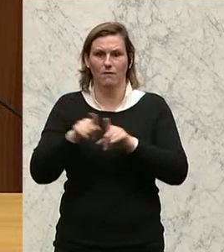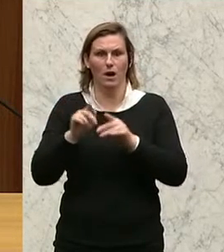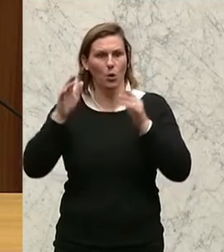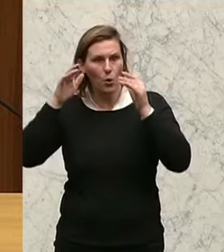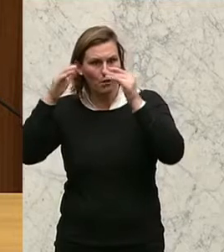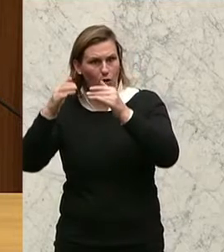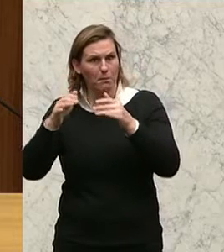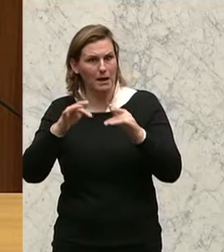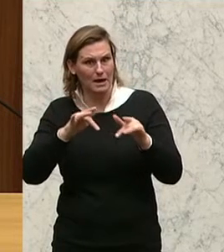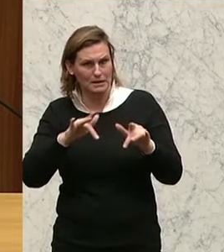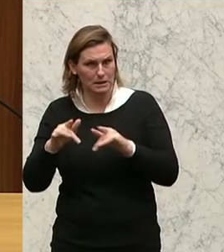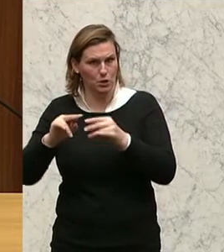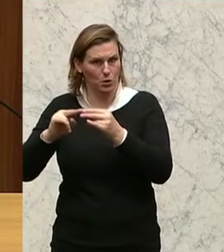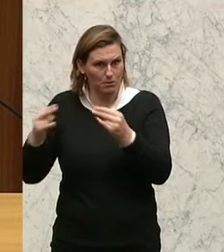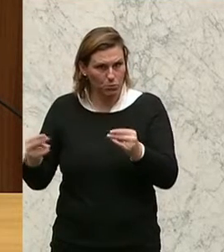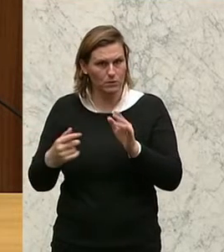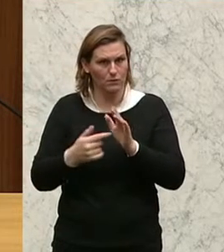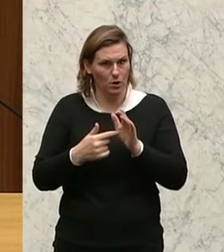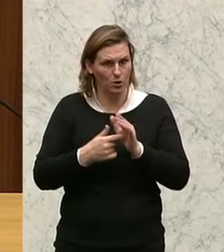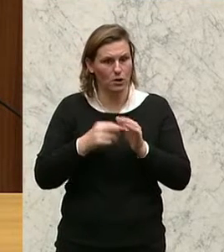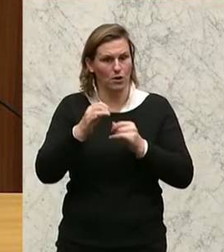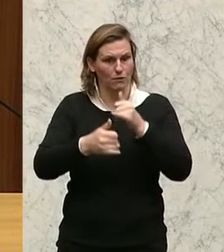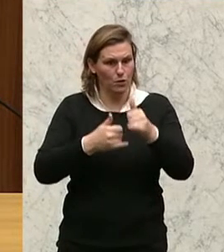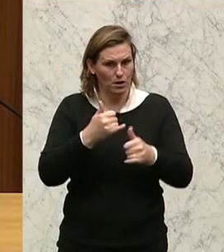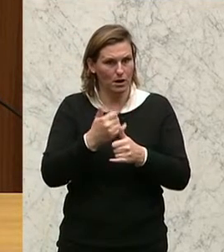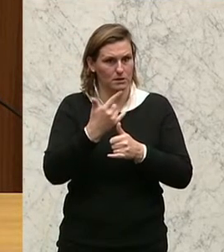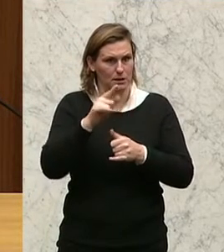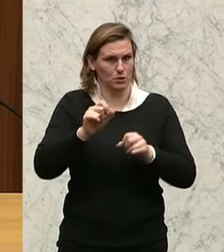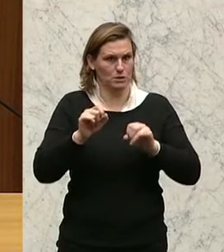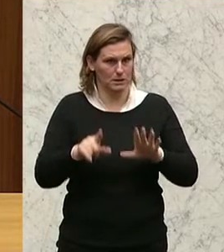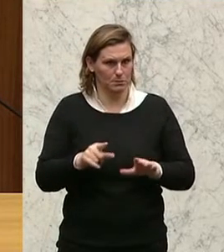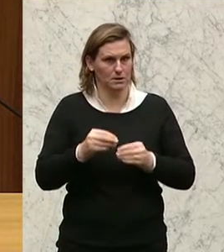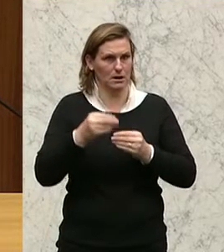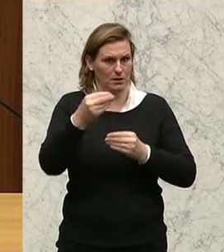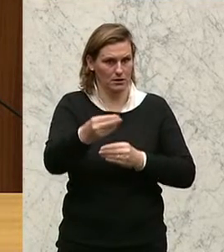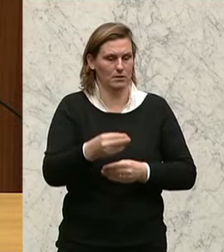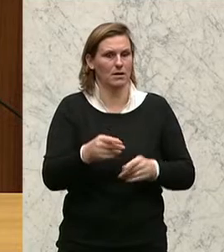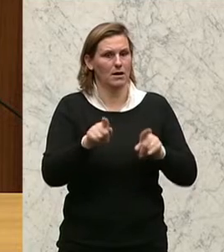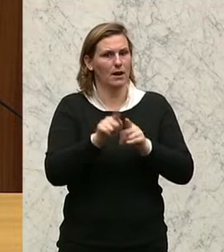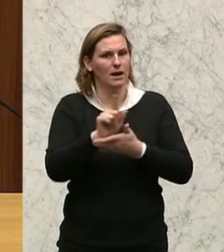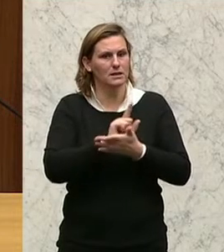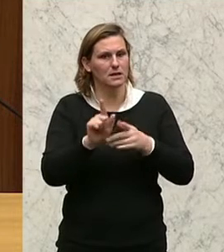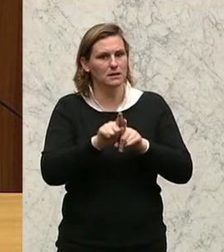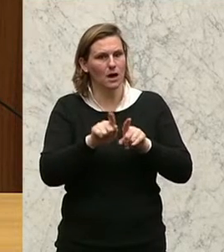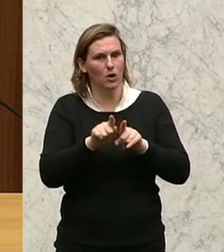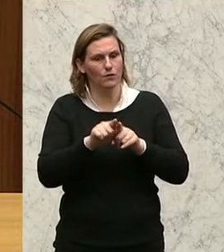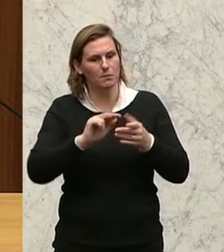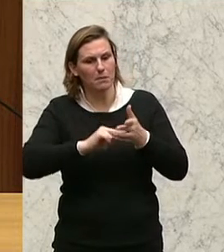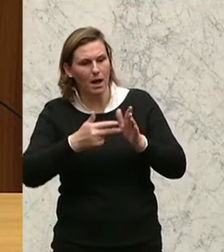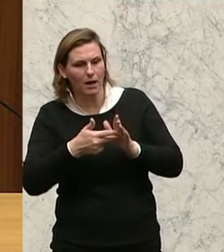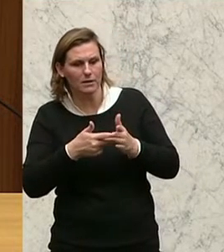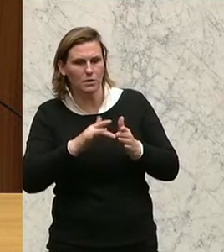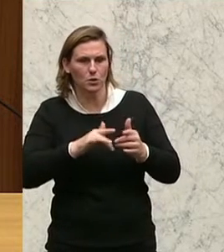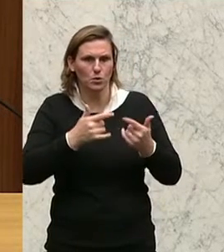-Seniorenbund fordert, für das Jahr 2017 erfolgt. Gleichzeitig sollen auch die logistischen Grundlagen dafür